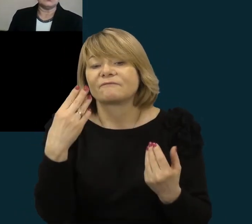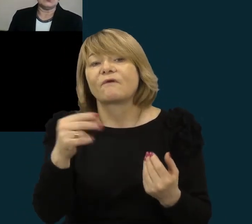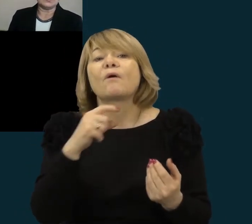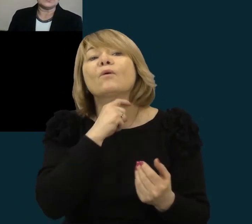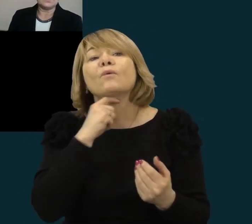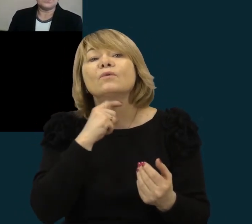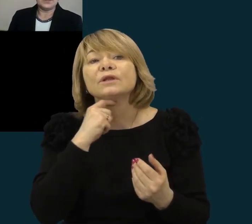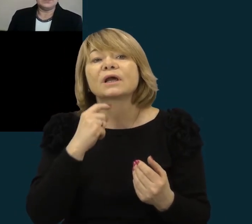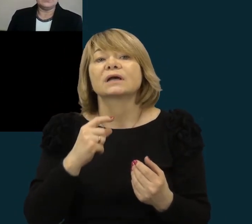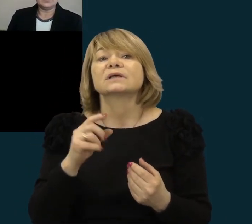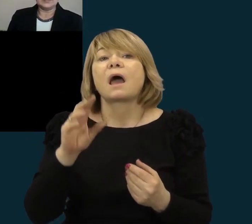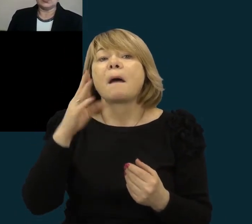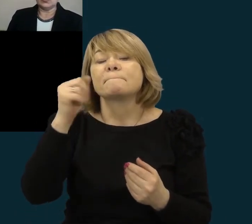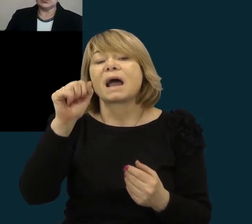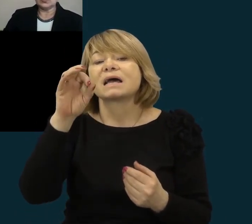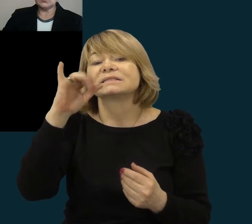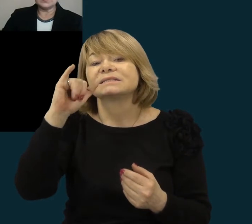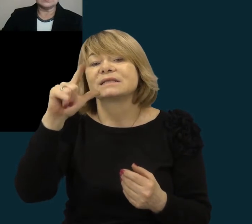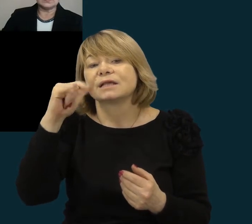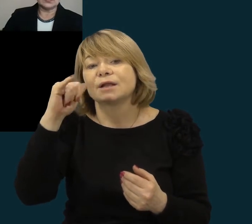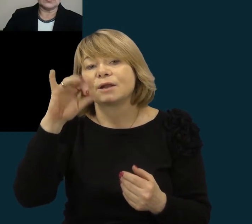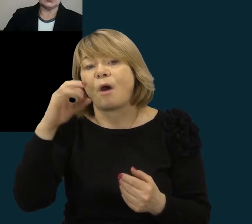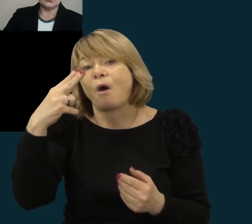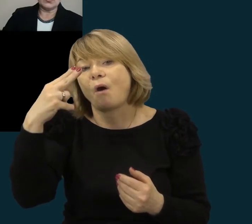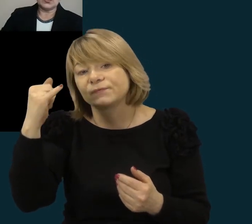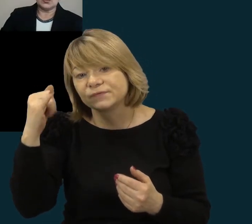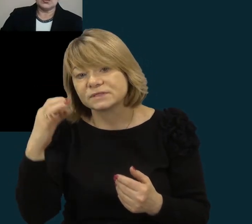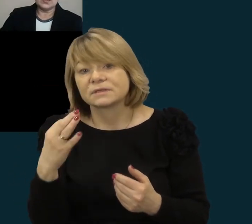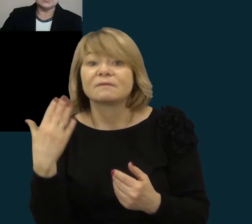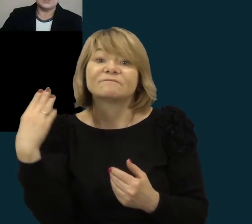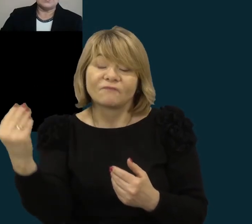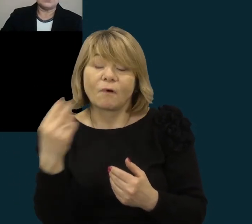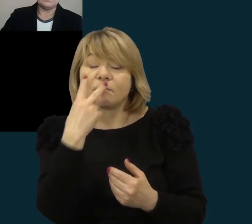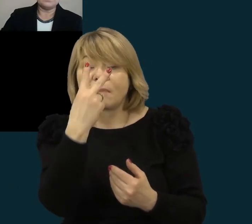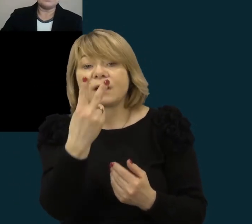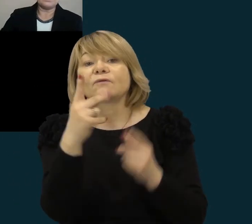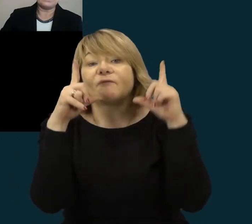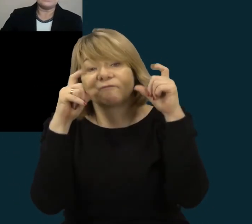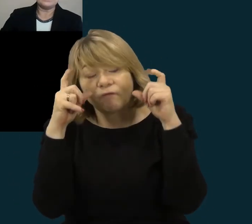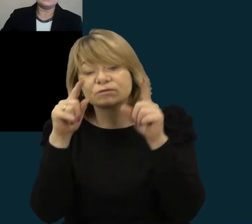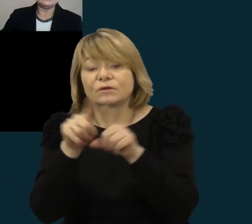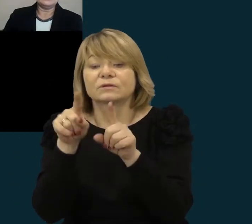Masilionis. Matom nuotrūką ir šventorijojo jo kapą.